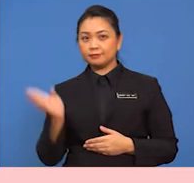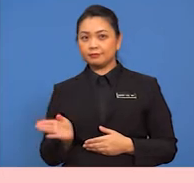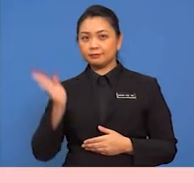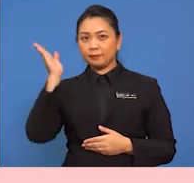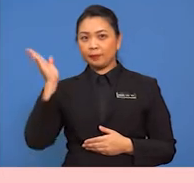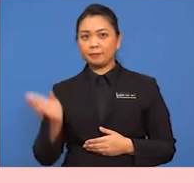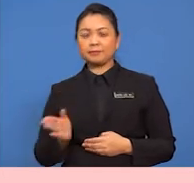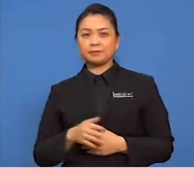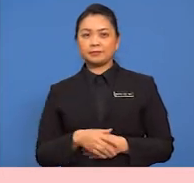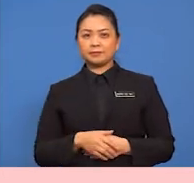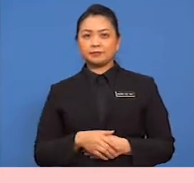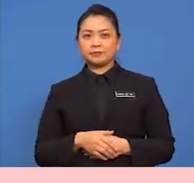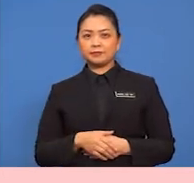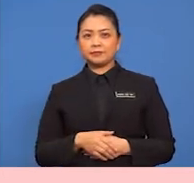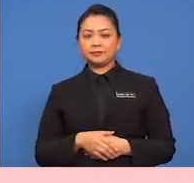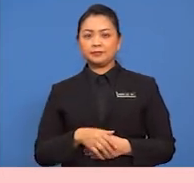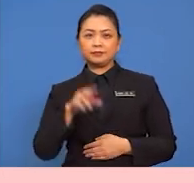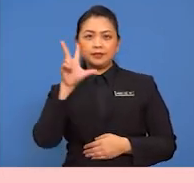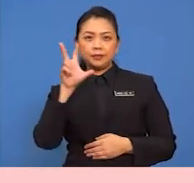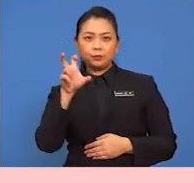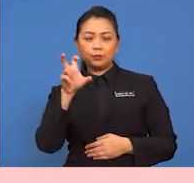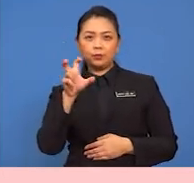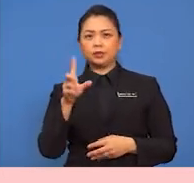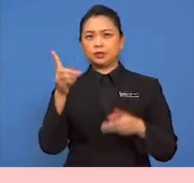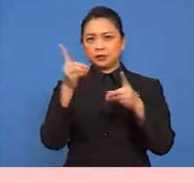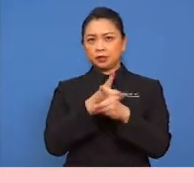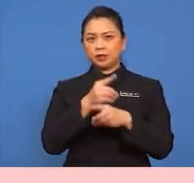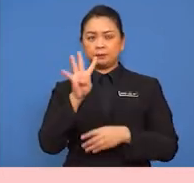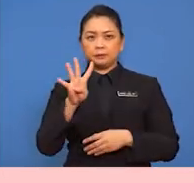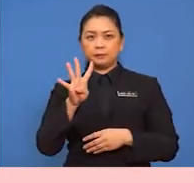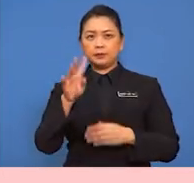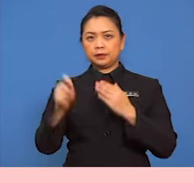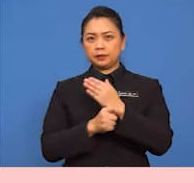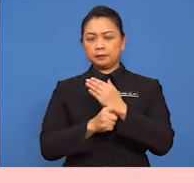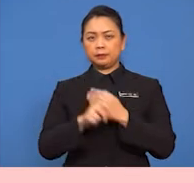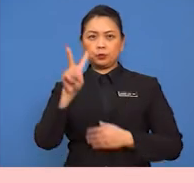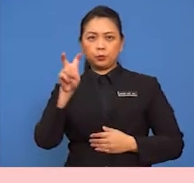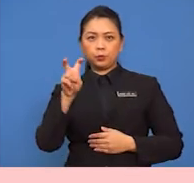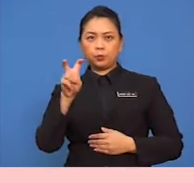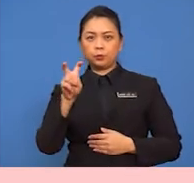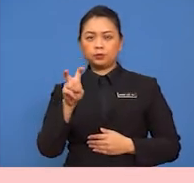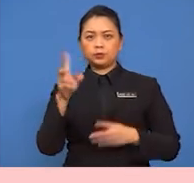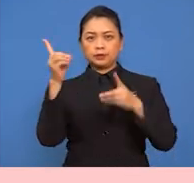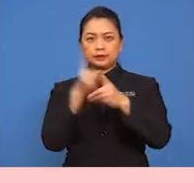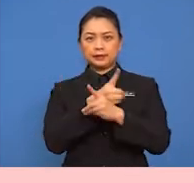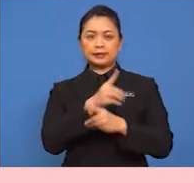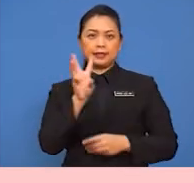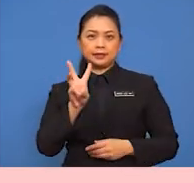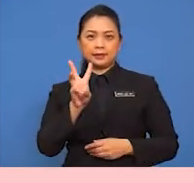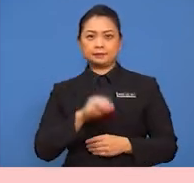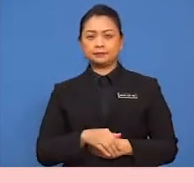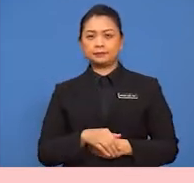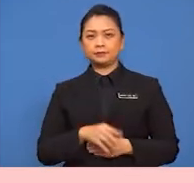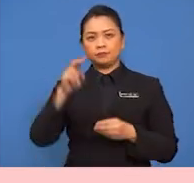papanan. 30 darab 4 tambah 20 darab